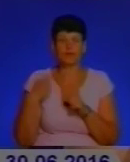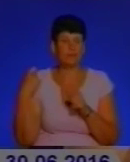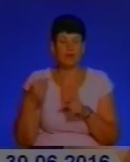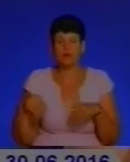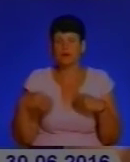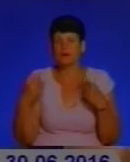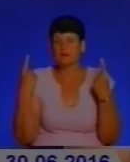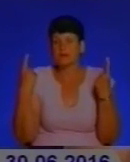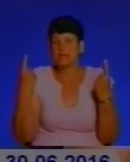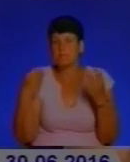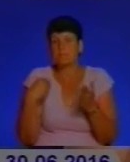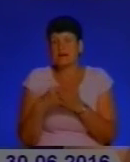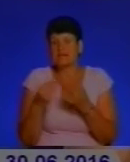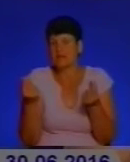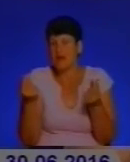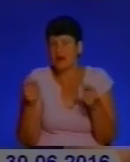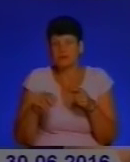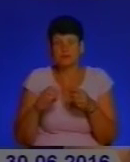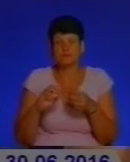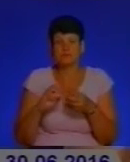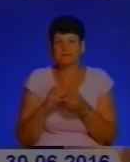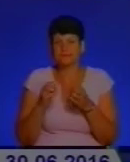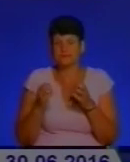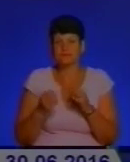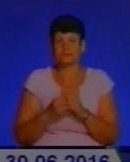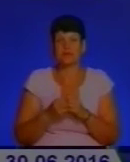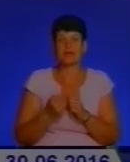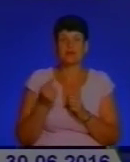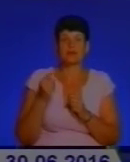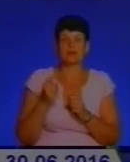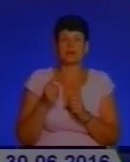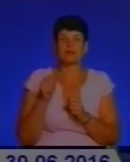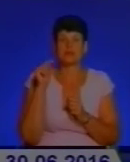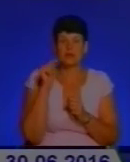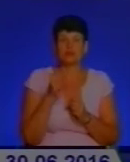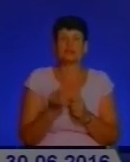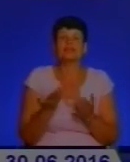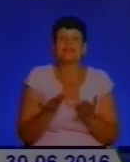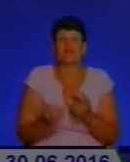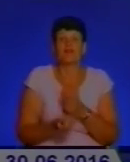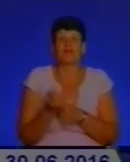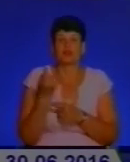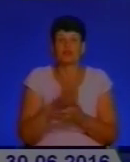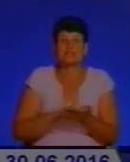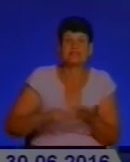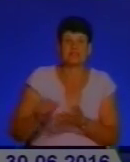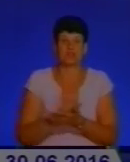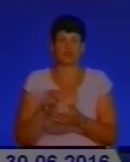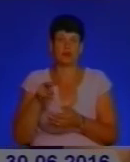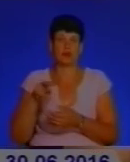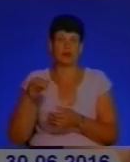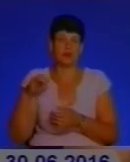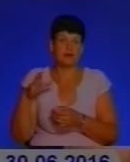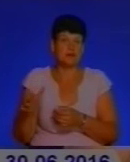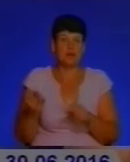задаються збитки як матеріальні, так і безпосередньо в тій екосистемах, які вони виникають, вони просто знищуються. І для їх